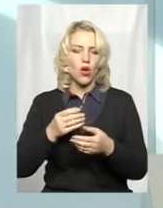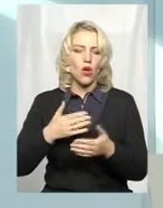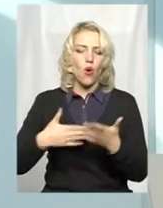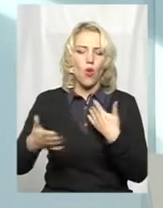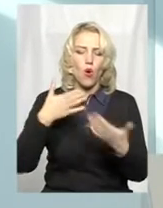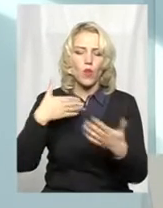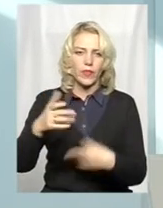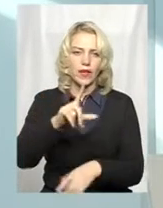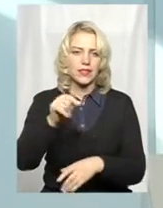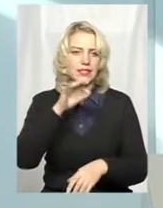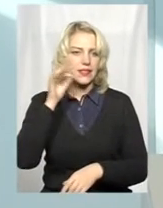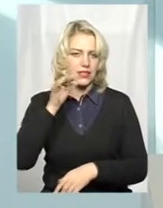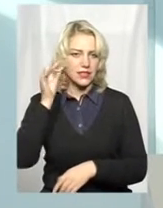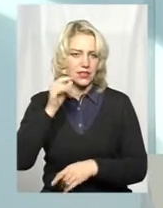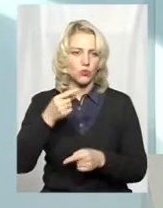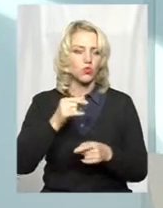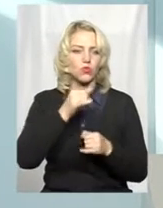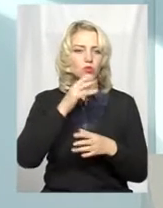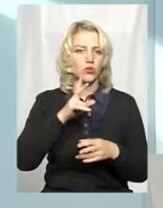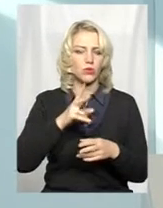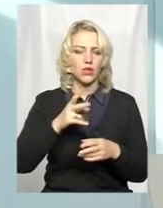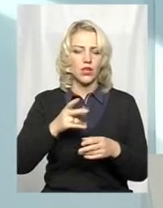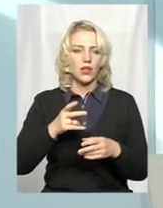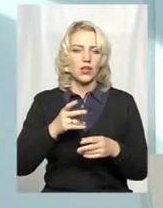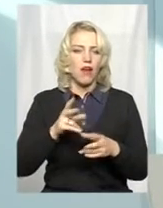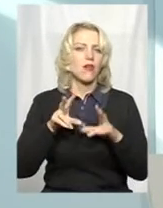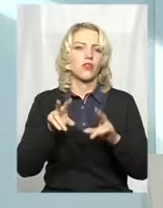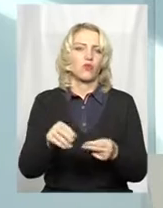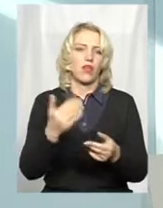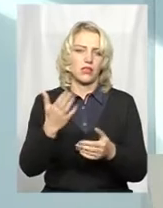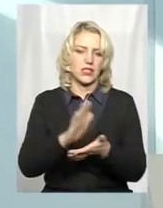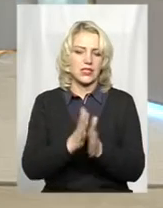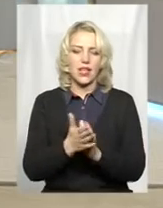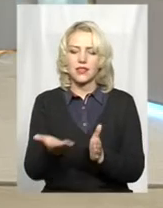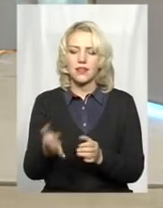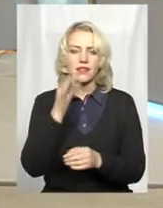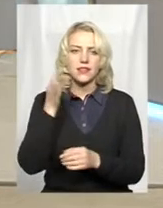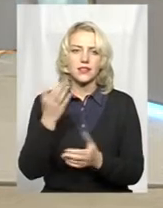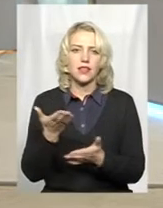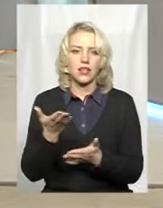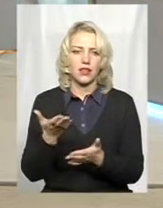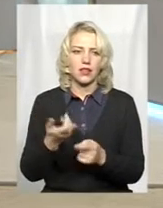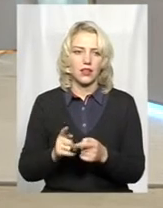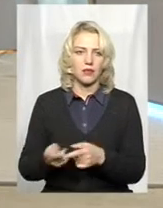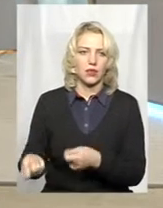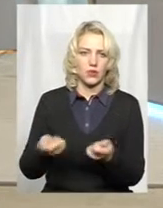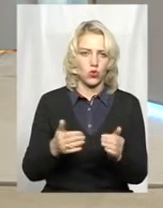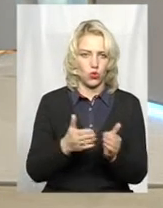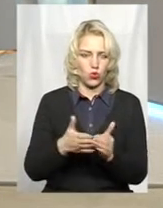з самими лисицями. Тому що ніхто не може гарантувати стан тої лисиці, яку принесли на сьогоднішній день додому.